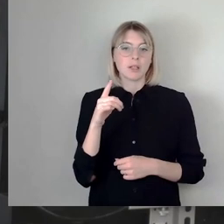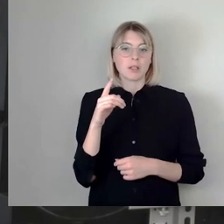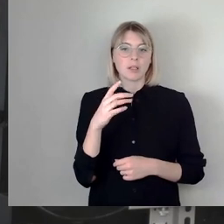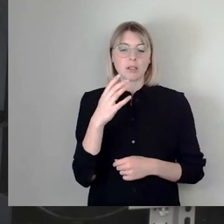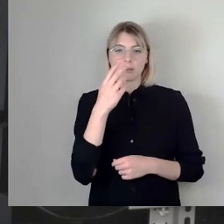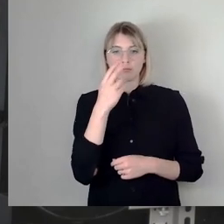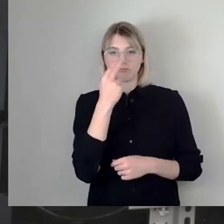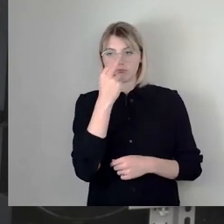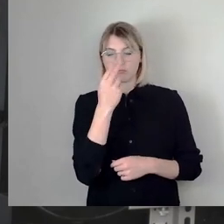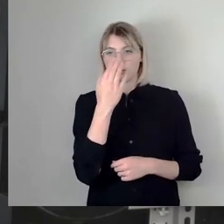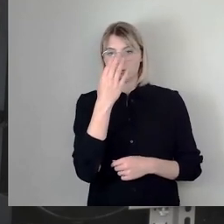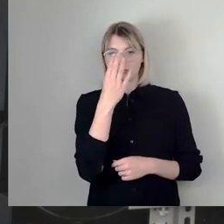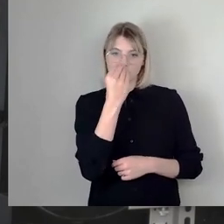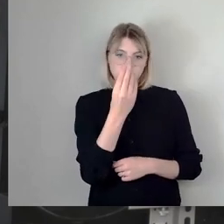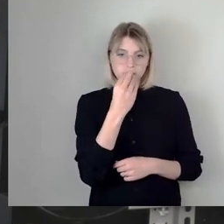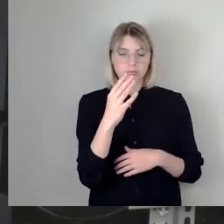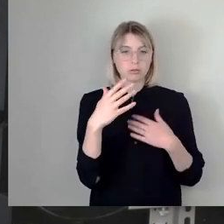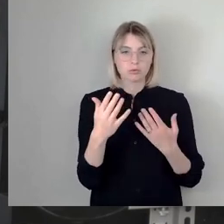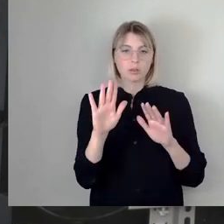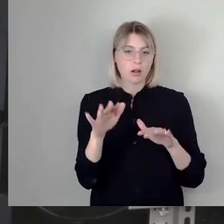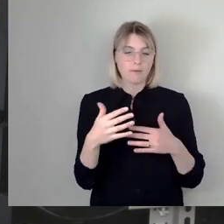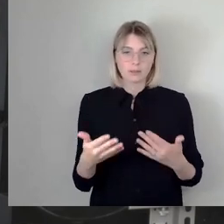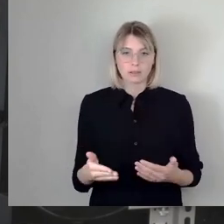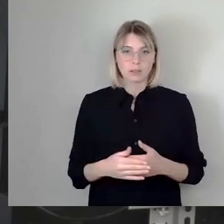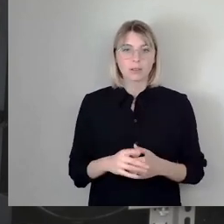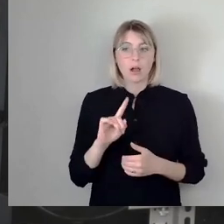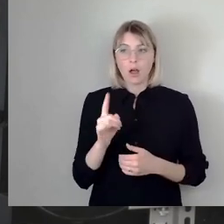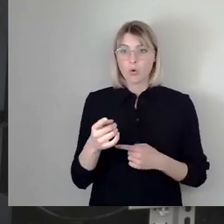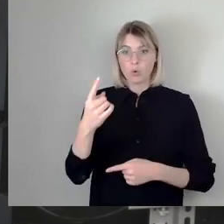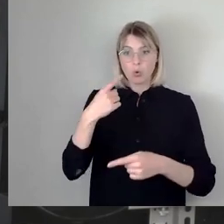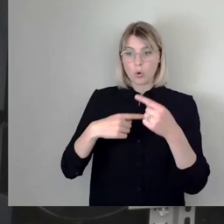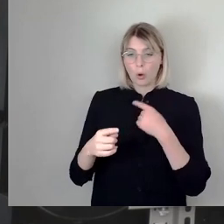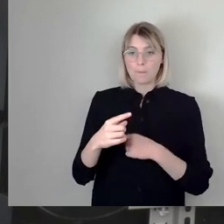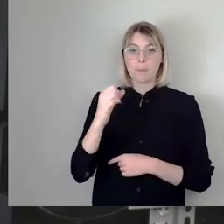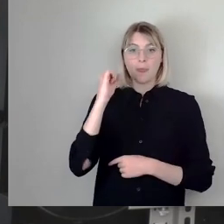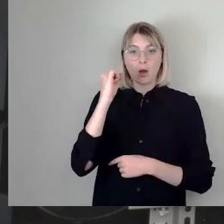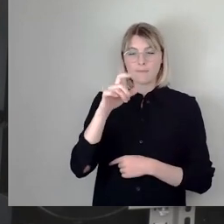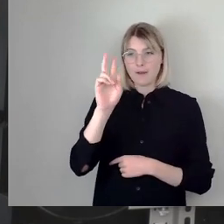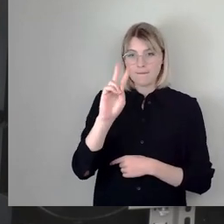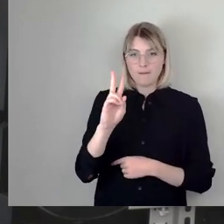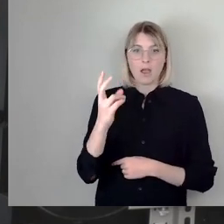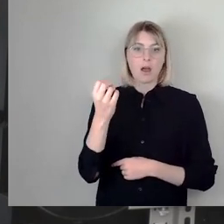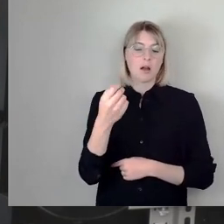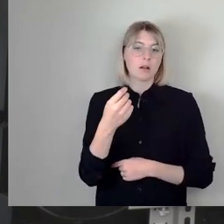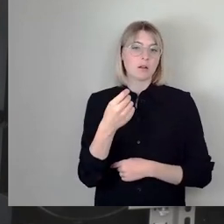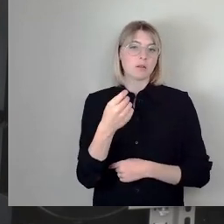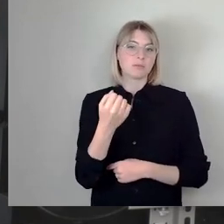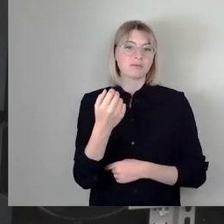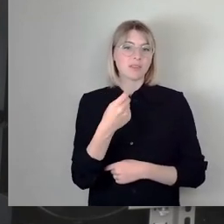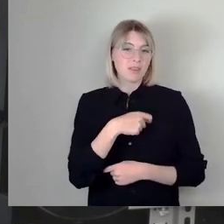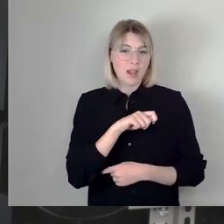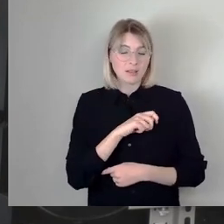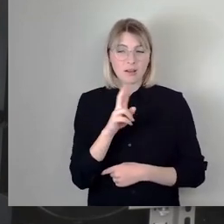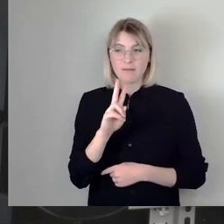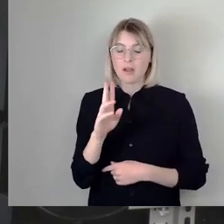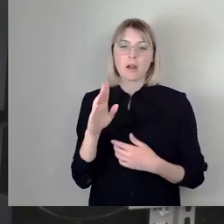wird. Schlimmer noch mit der Umkehr des Opfer-Täter-Prinzips, bei dem der Täter geschützt wird. In mehr als 70 Staaten